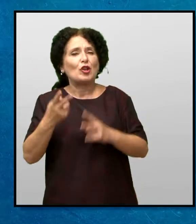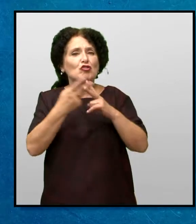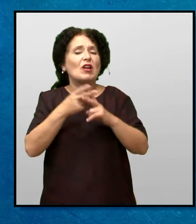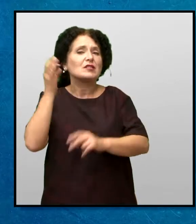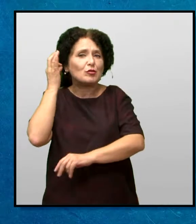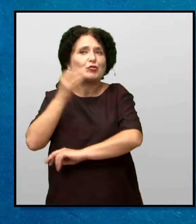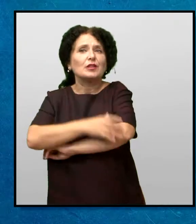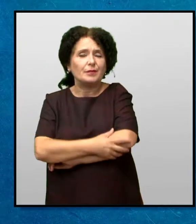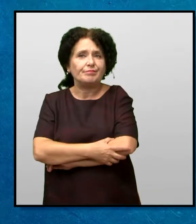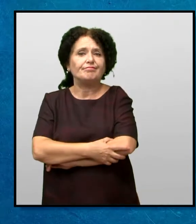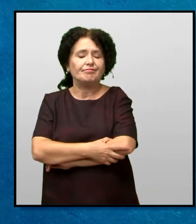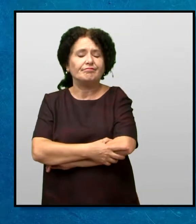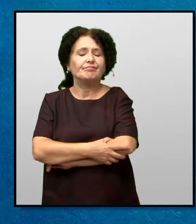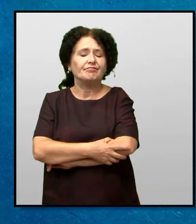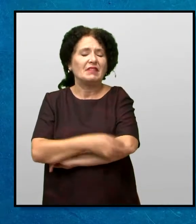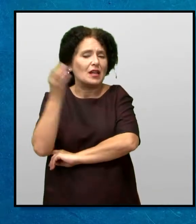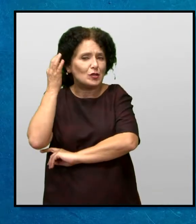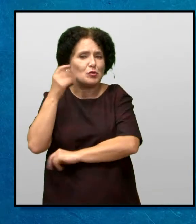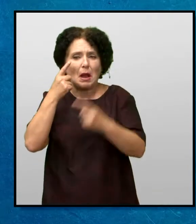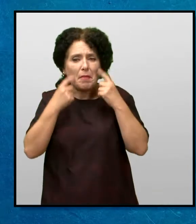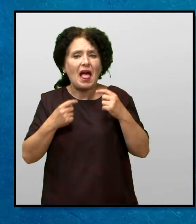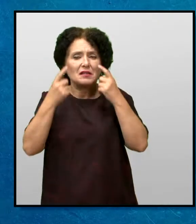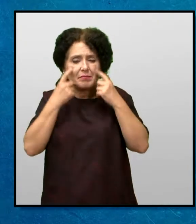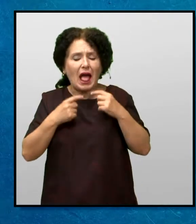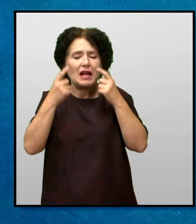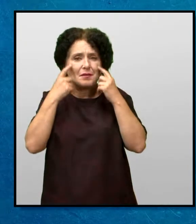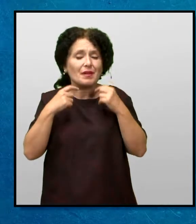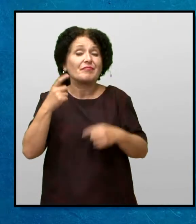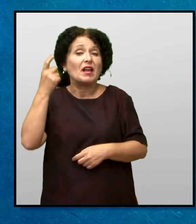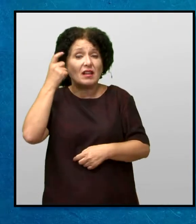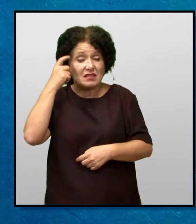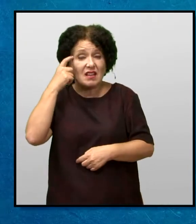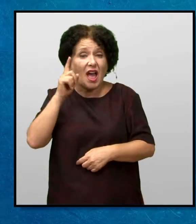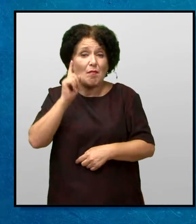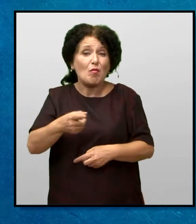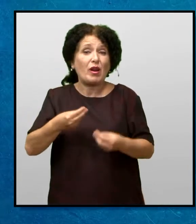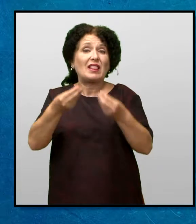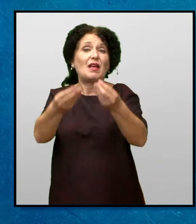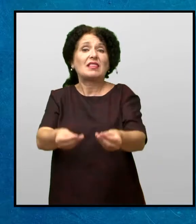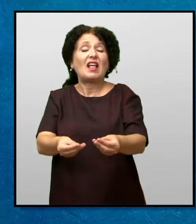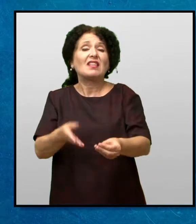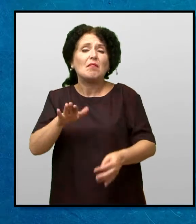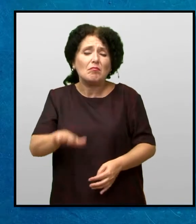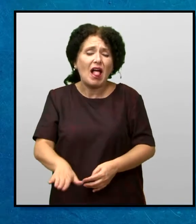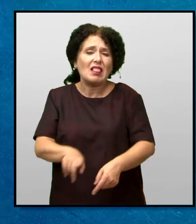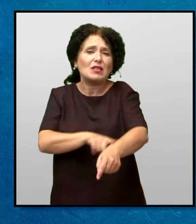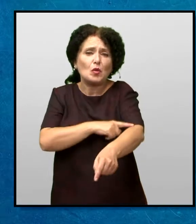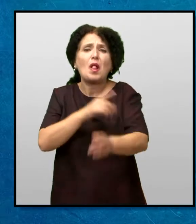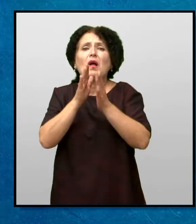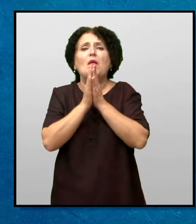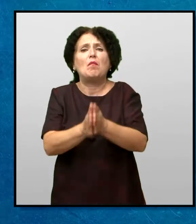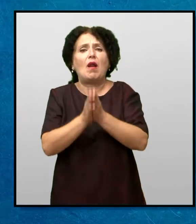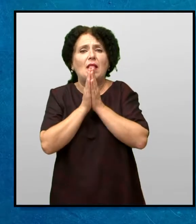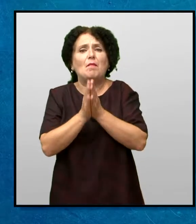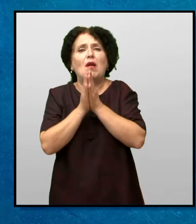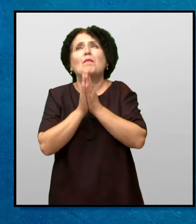тоа што му го раскажа Мери И слушајќи ја како плаче, знаеше дека мора да ја го даде тоа Зашто таа толку долго се